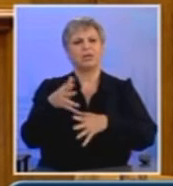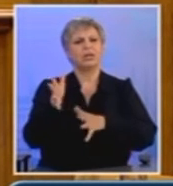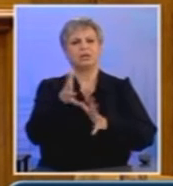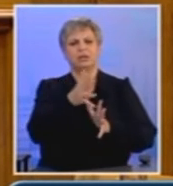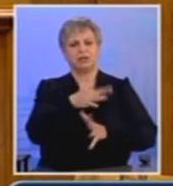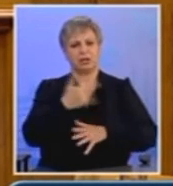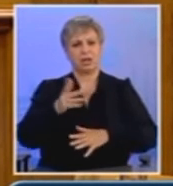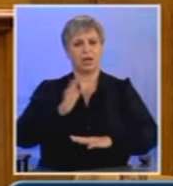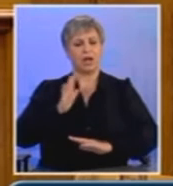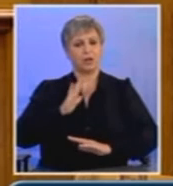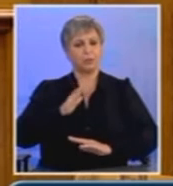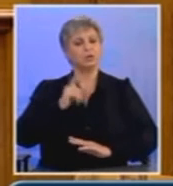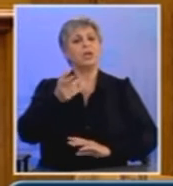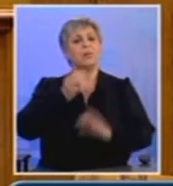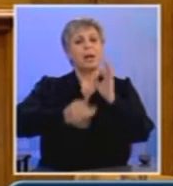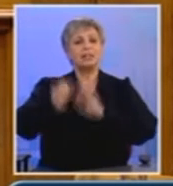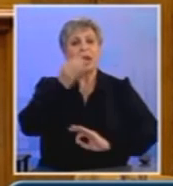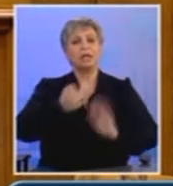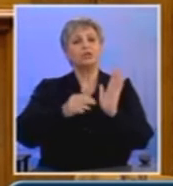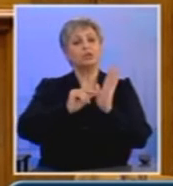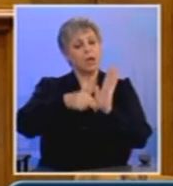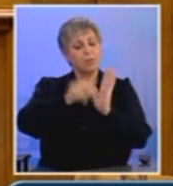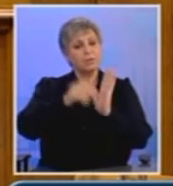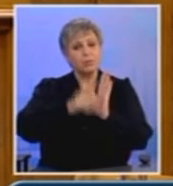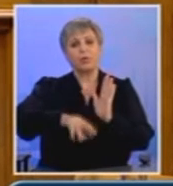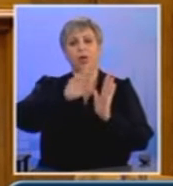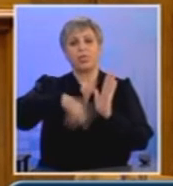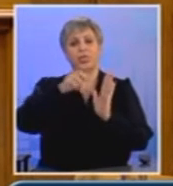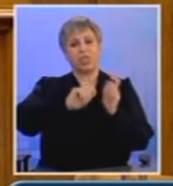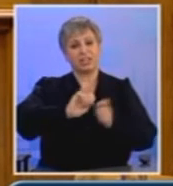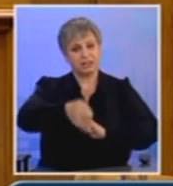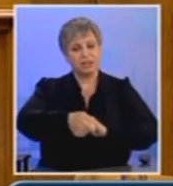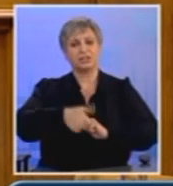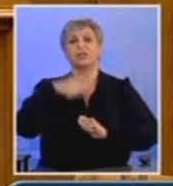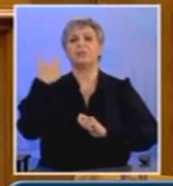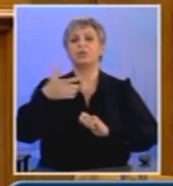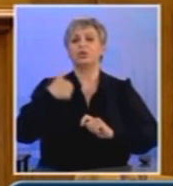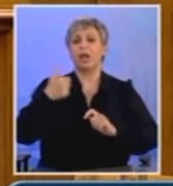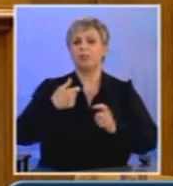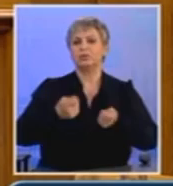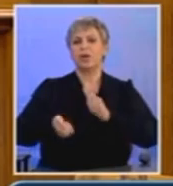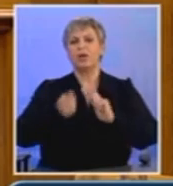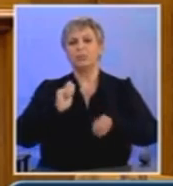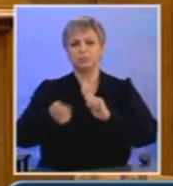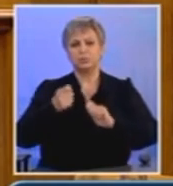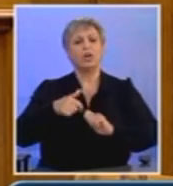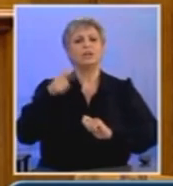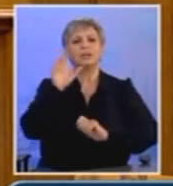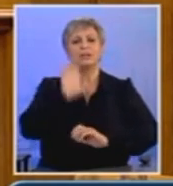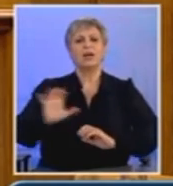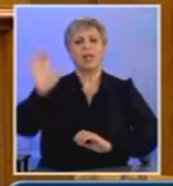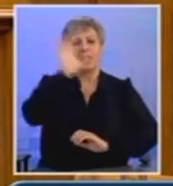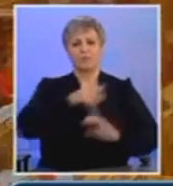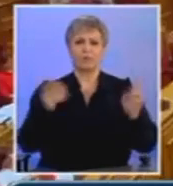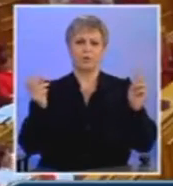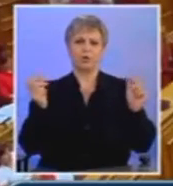όσα μας είπατε για τα μνημόνια που θα σκίζατε, για τα ανταούλια που θα χτυπάγατε και θα χόρευαν οι αγορές, δυστυχώς δεν προκαλούν γέλιο.